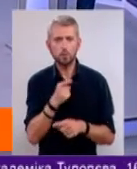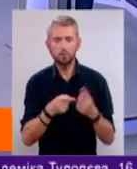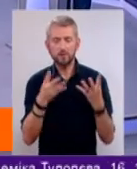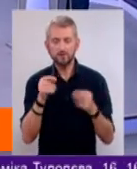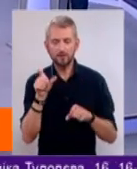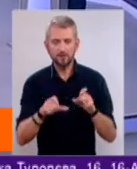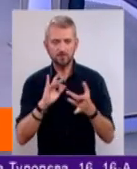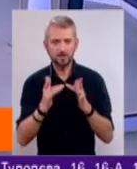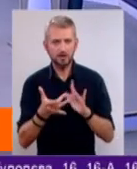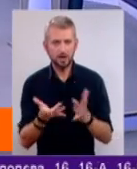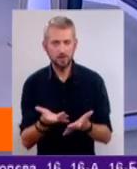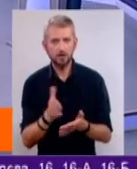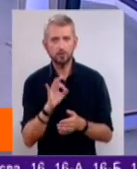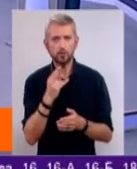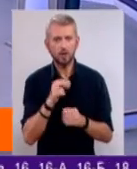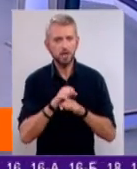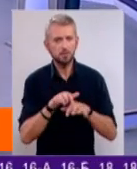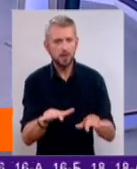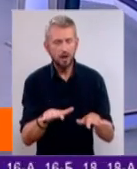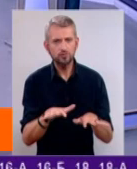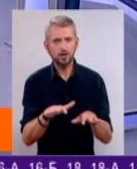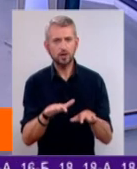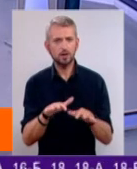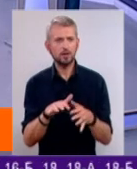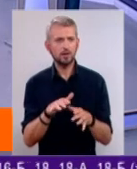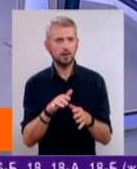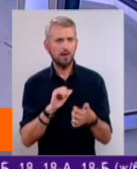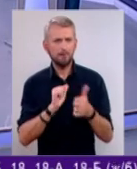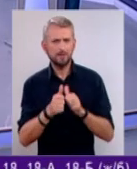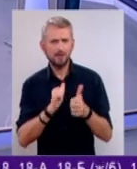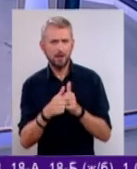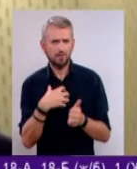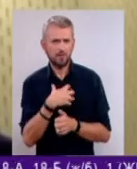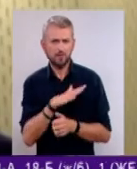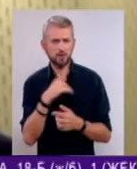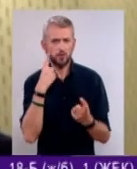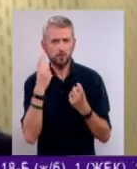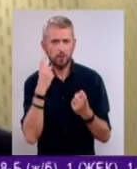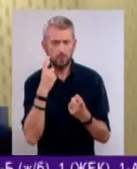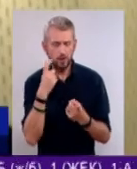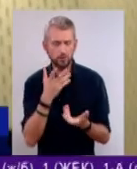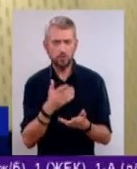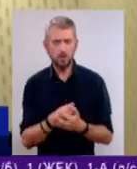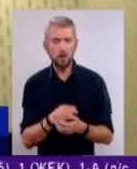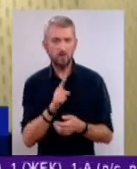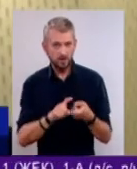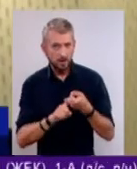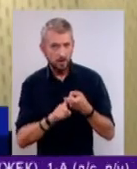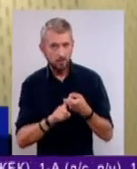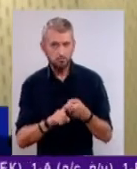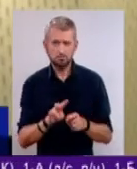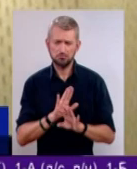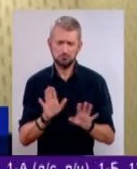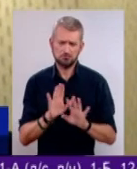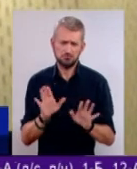сидить в інтернеті, в соціальних мережах, міняється незначімо інформацією, відірвати погляду не може. Чи він є залежним? Ні,